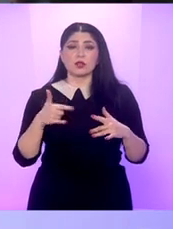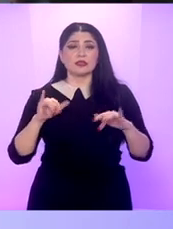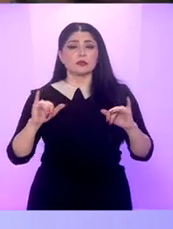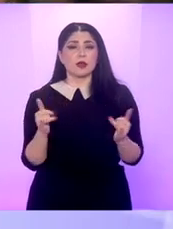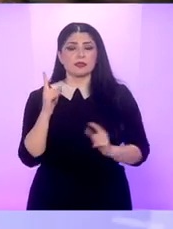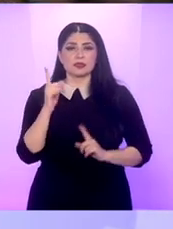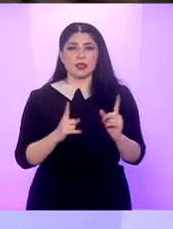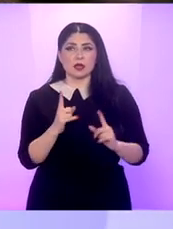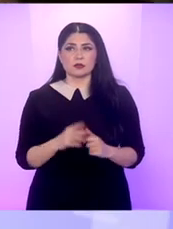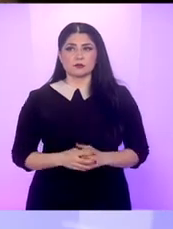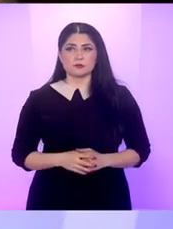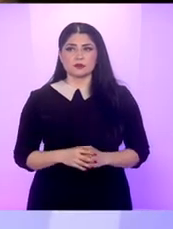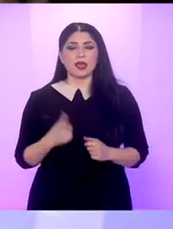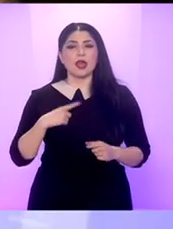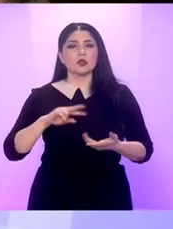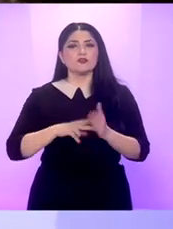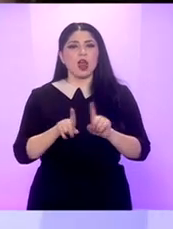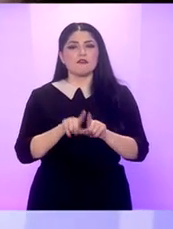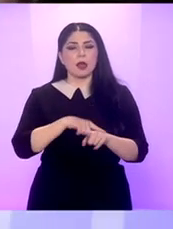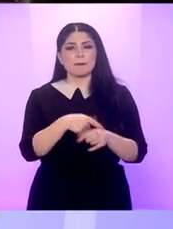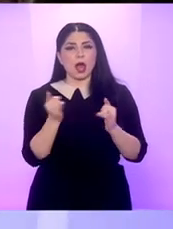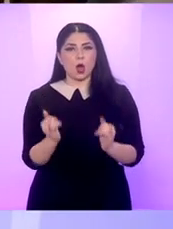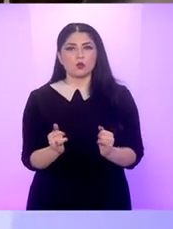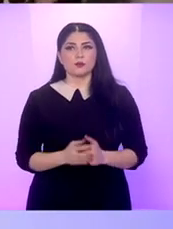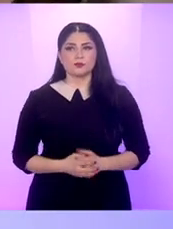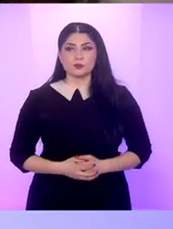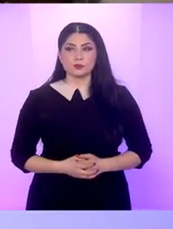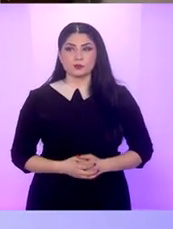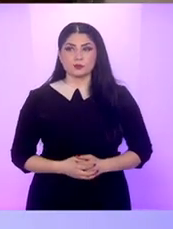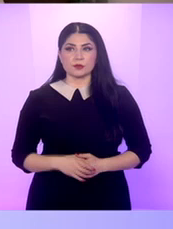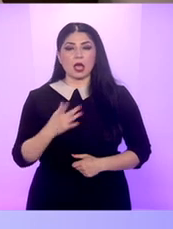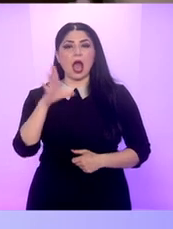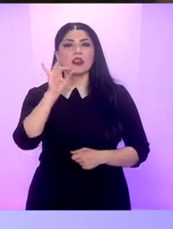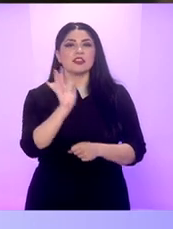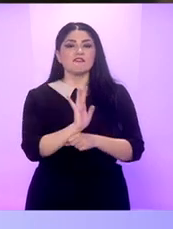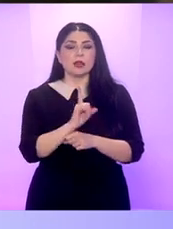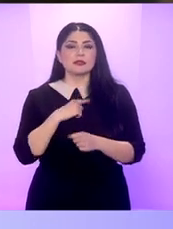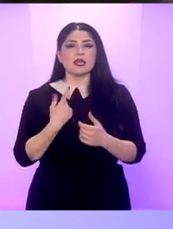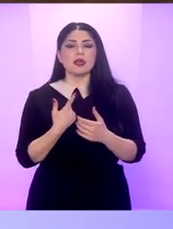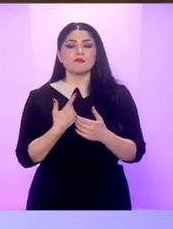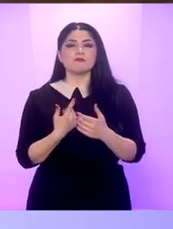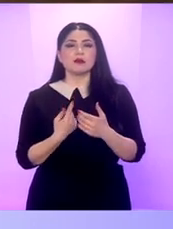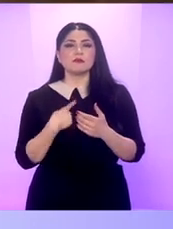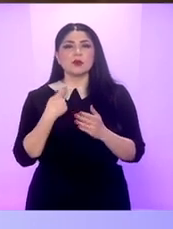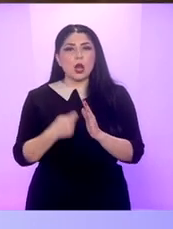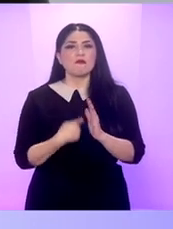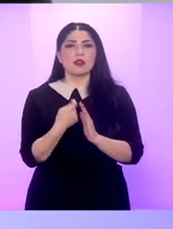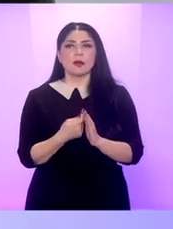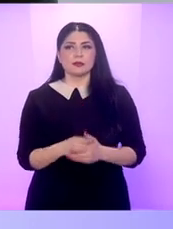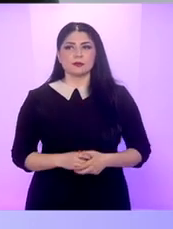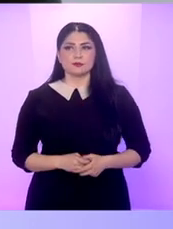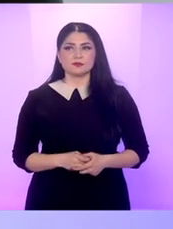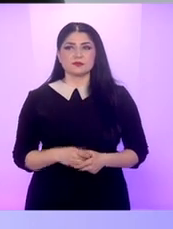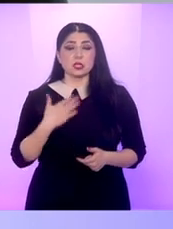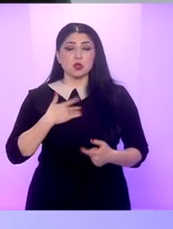lucrurile s-ar fi desfășurat ca până acum dacă lansările altor filme ar fi avut loc dar evident că se vede această